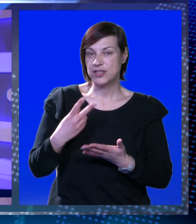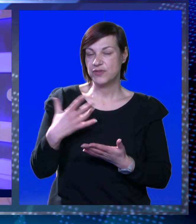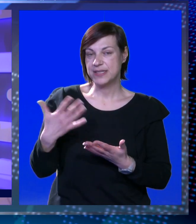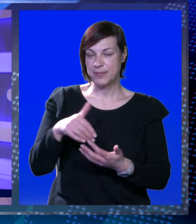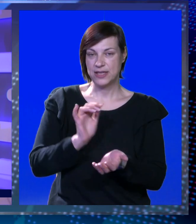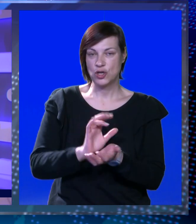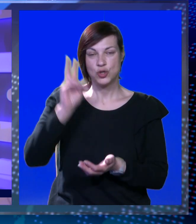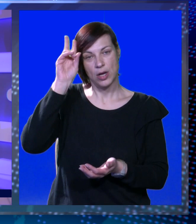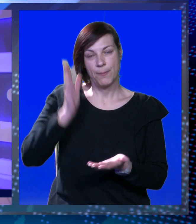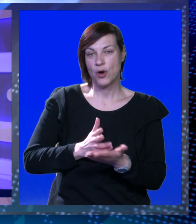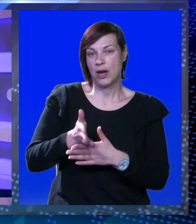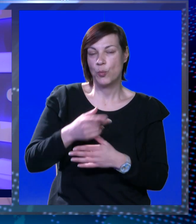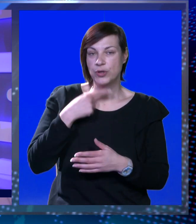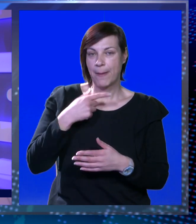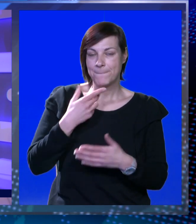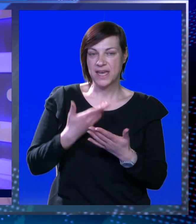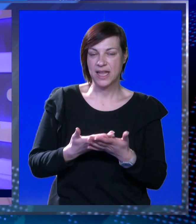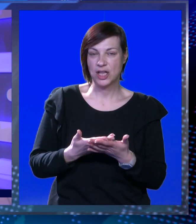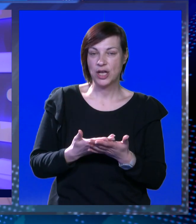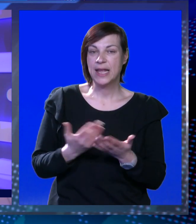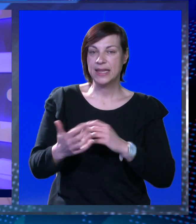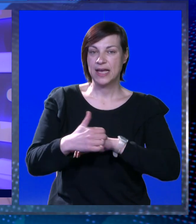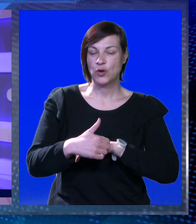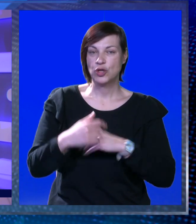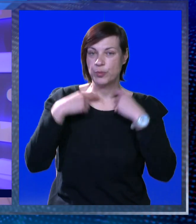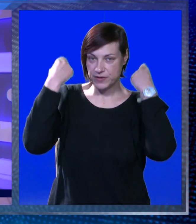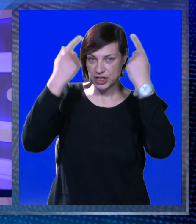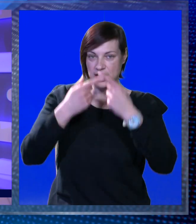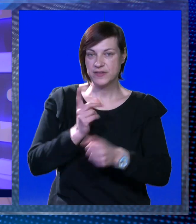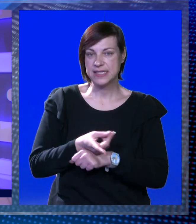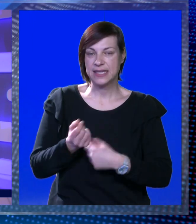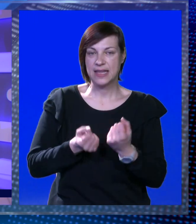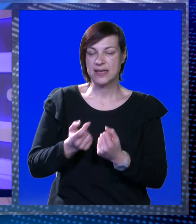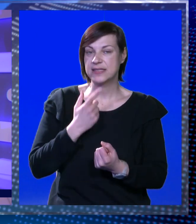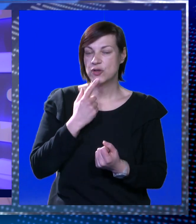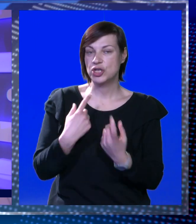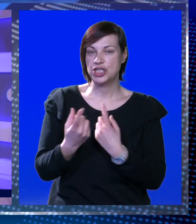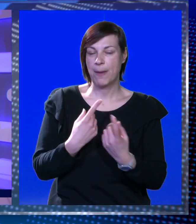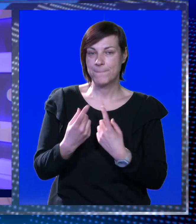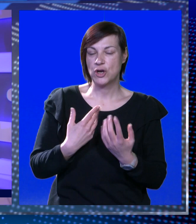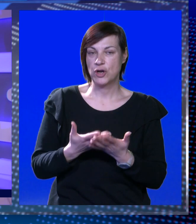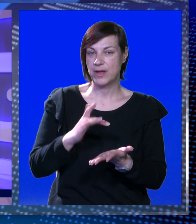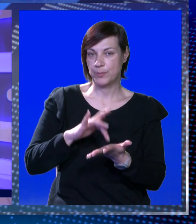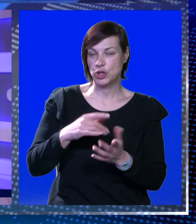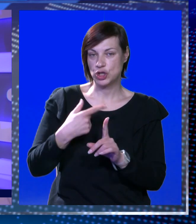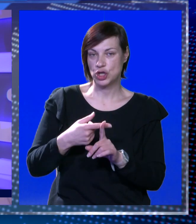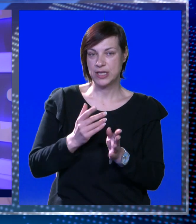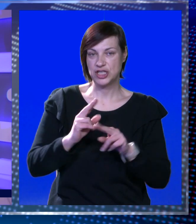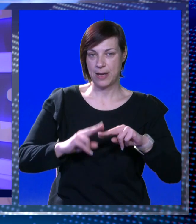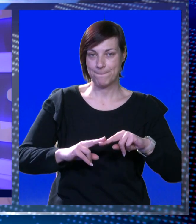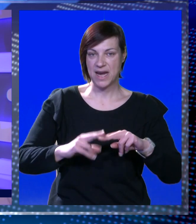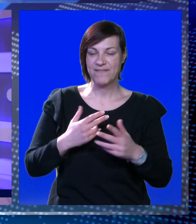25. ožujka mogla uputiti svoje prijedloge, pa tako i Dubrovački i konavoski taksisti koji će prometovati po točno